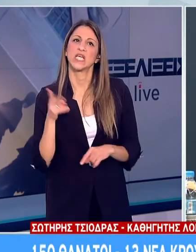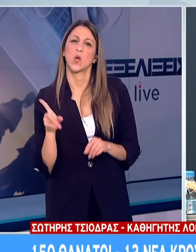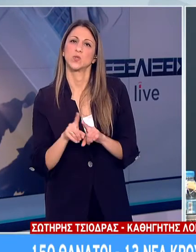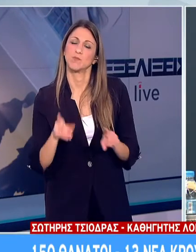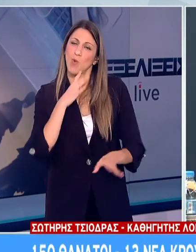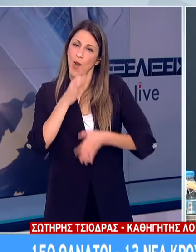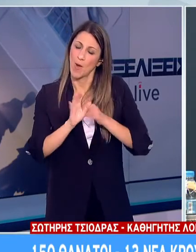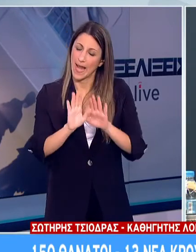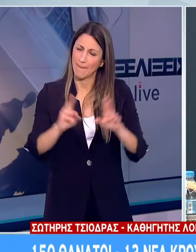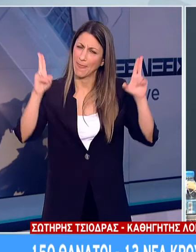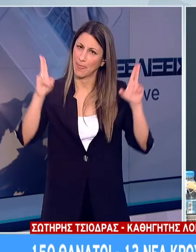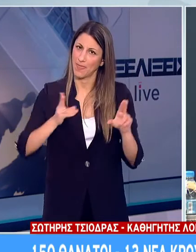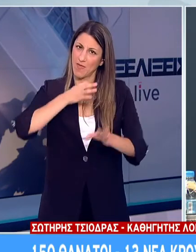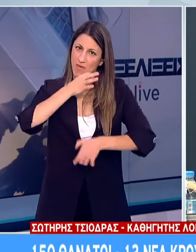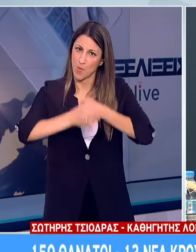δύο λόγια